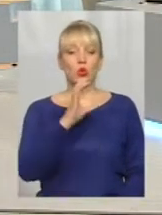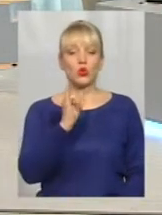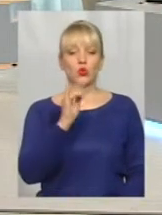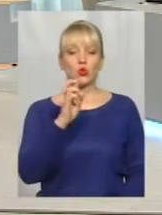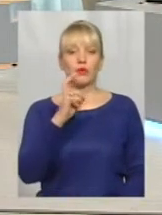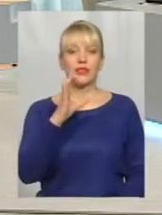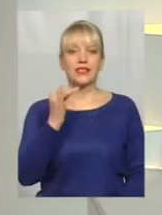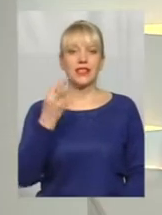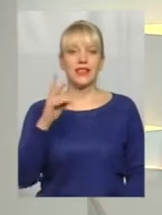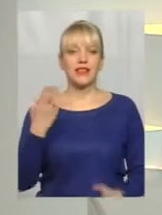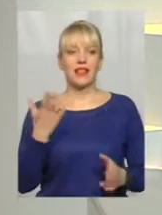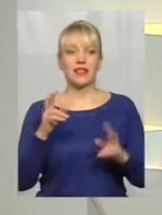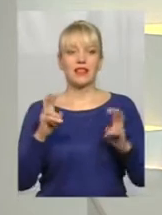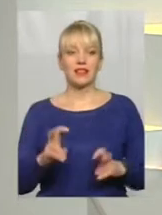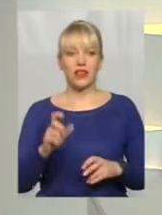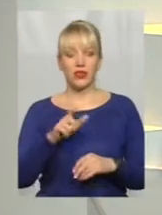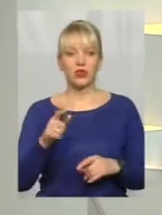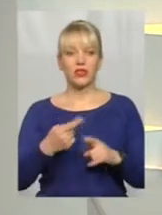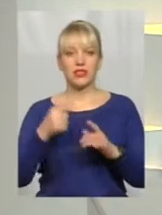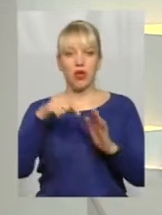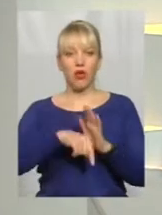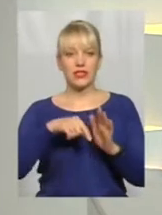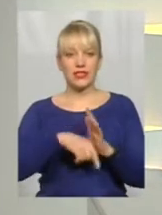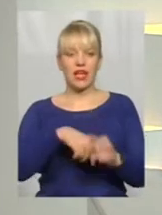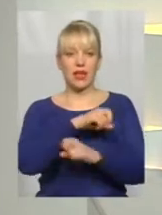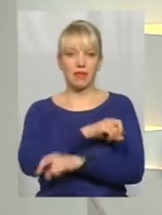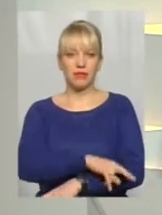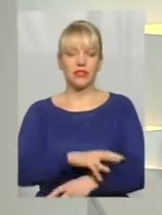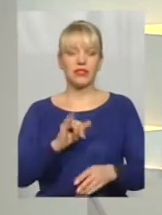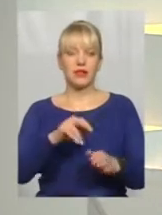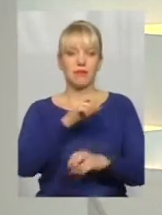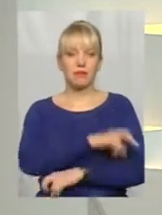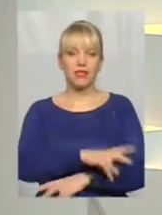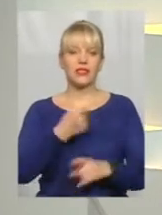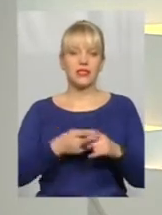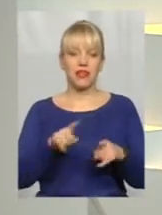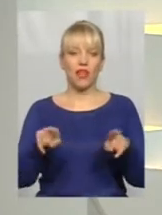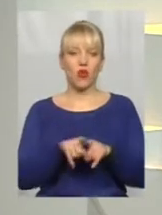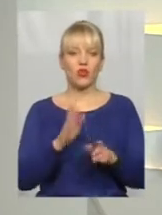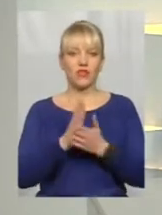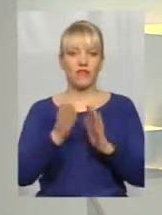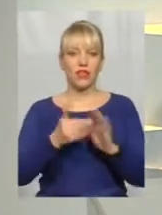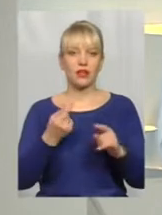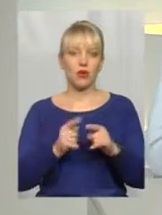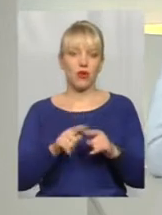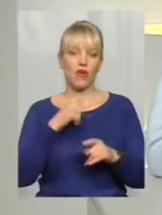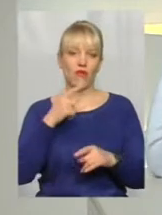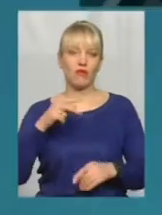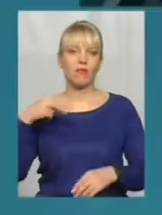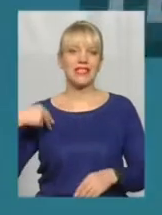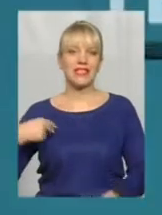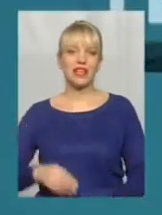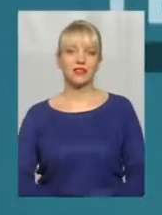сидять люди, це теж ознака бідності. І бідність – це ще один виклик, про нього сьогодні також сказав президент. Давайте послухаємо.